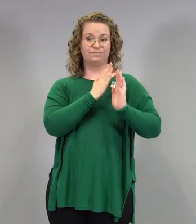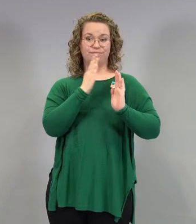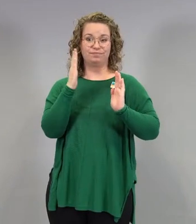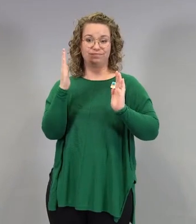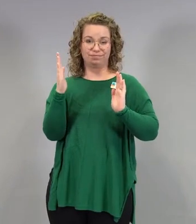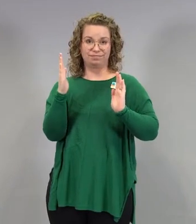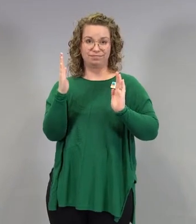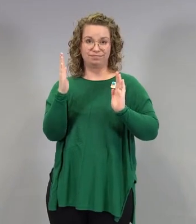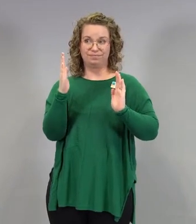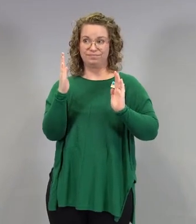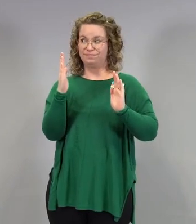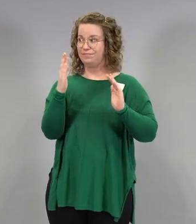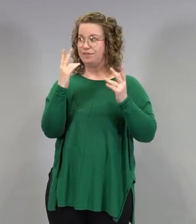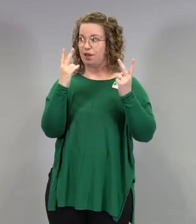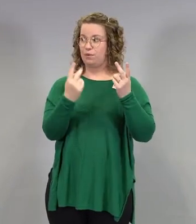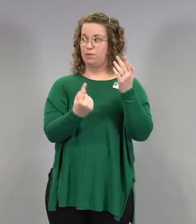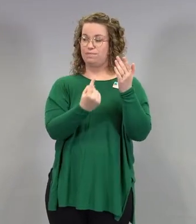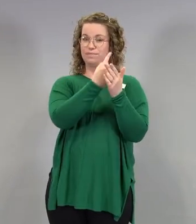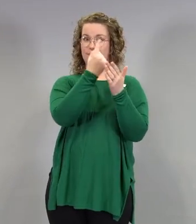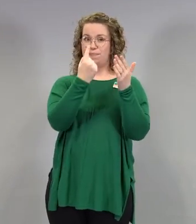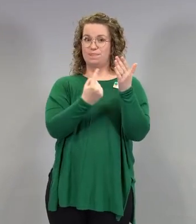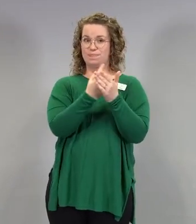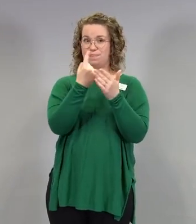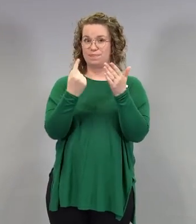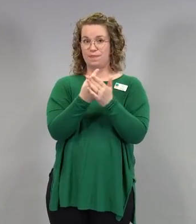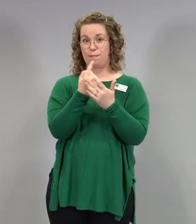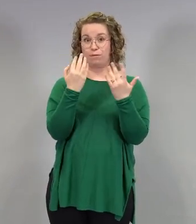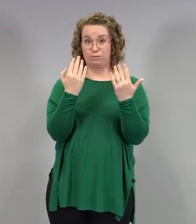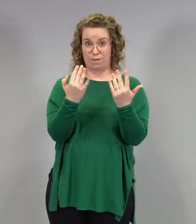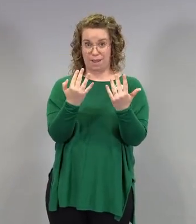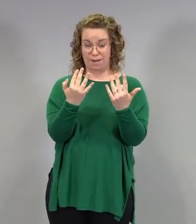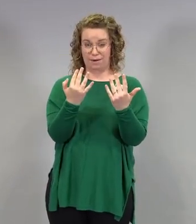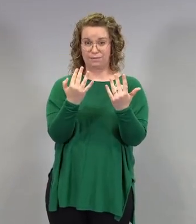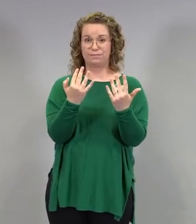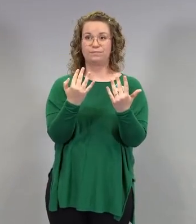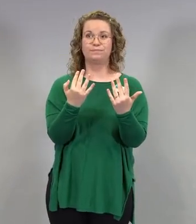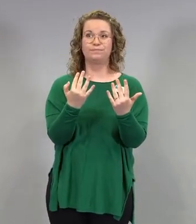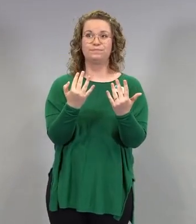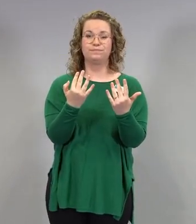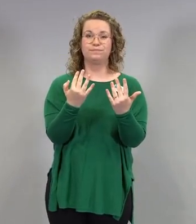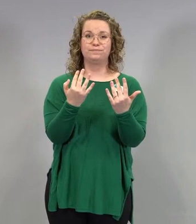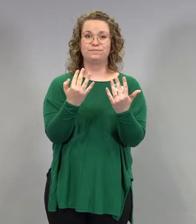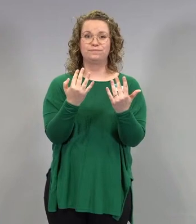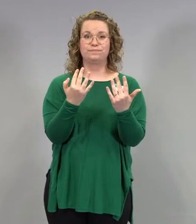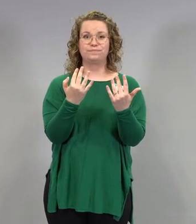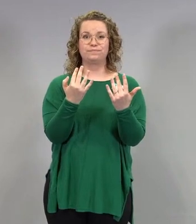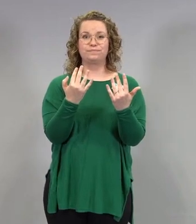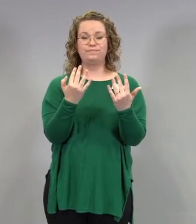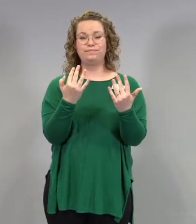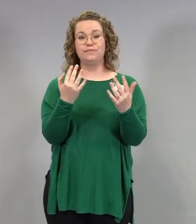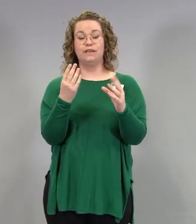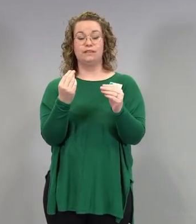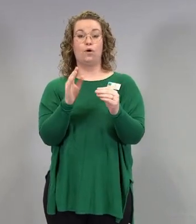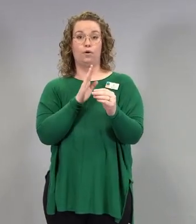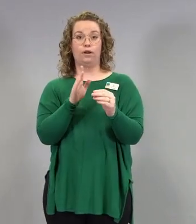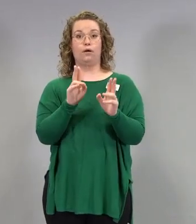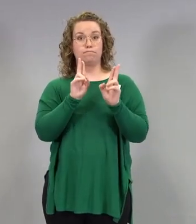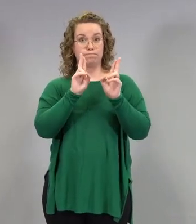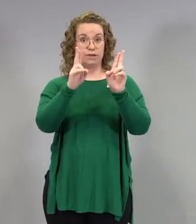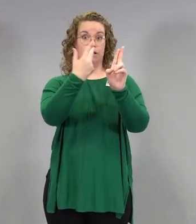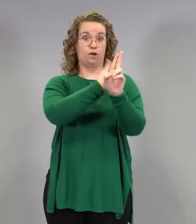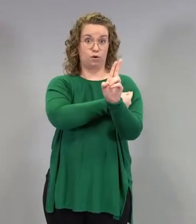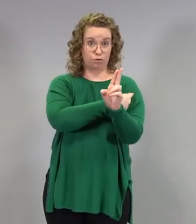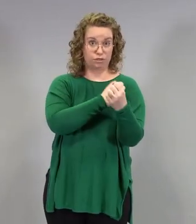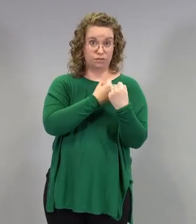nämä tapaukset, kuinka paljon tapauksia on tullut lumeryhmässä ja kuinka paljon tapauksia on sitten